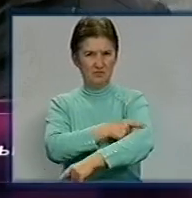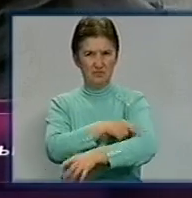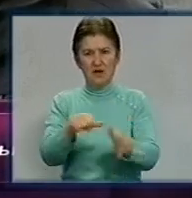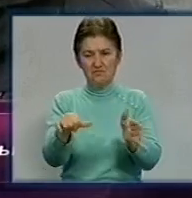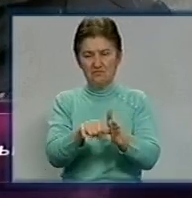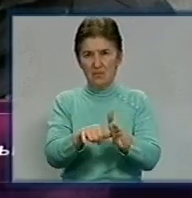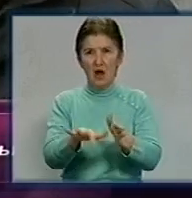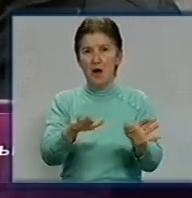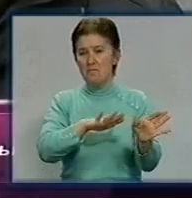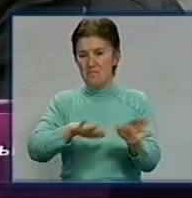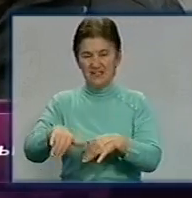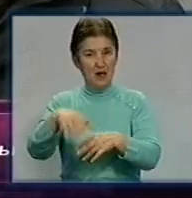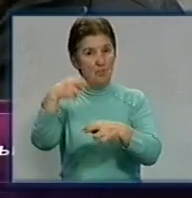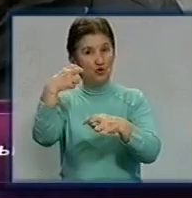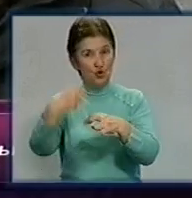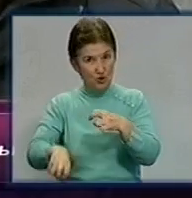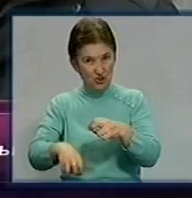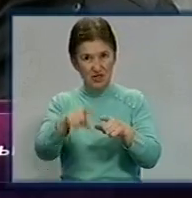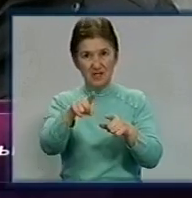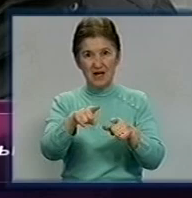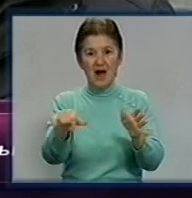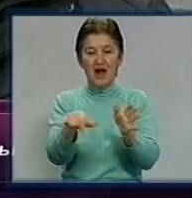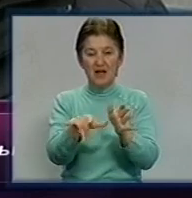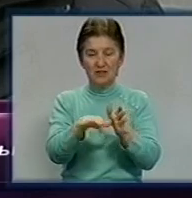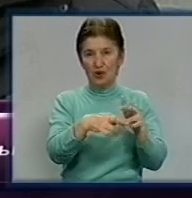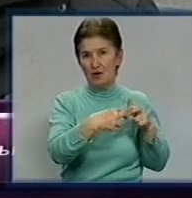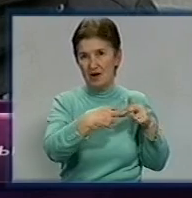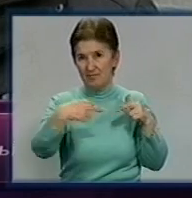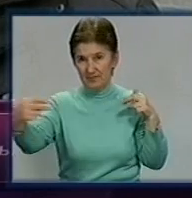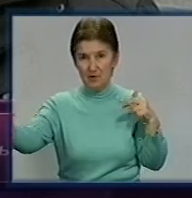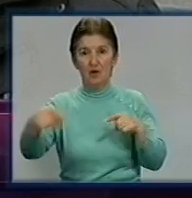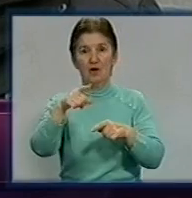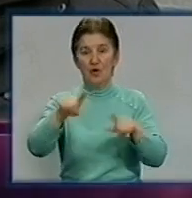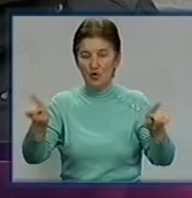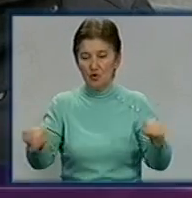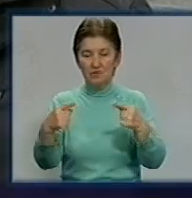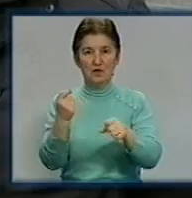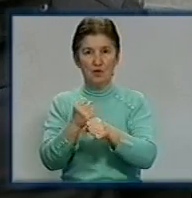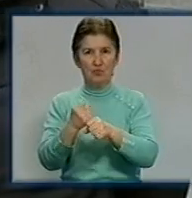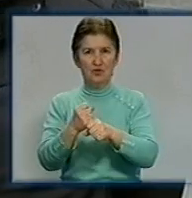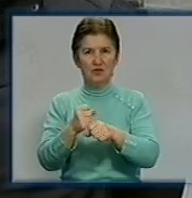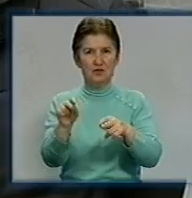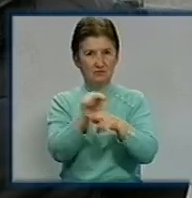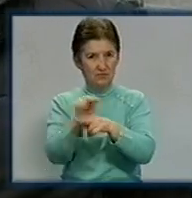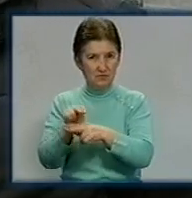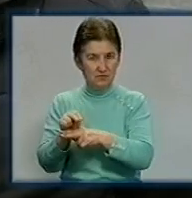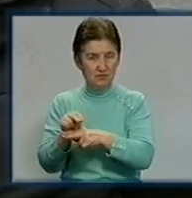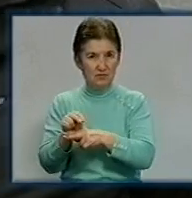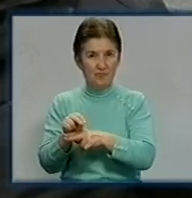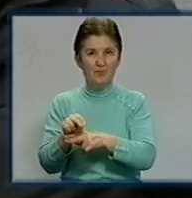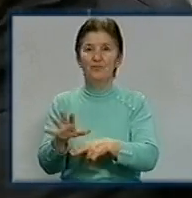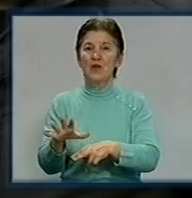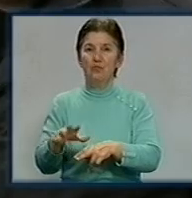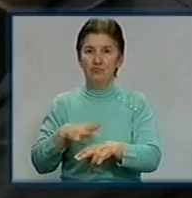Відразу після пошкодження даних кабельних ліній Кірвоградський РЕМ організував роботи по відновленню даних кабельних мереж. Була